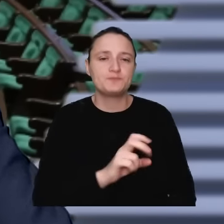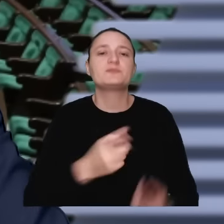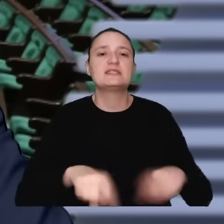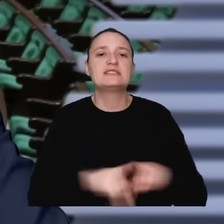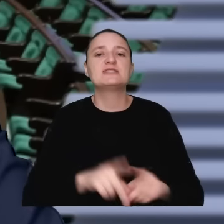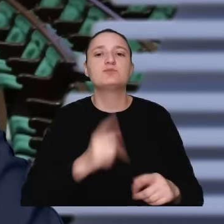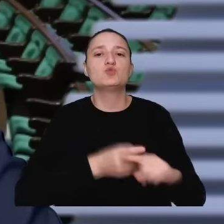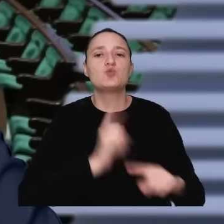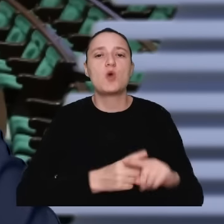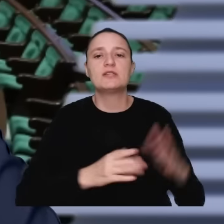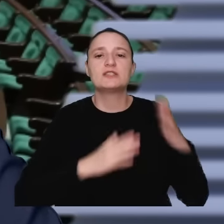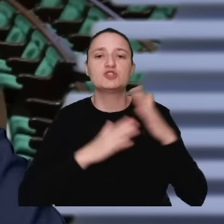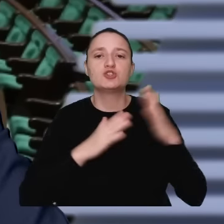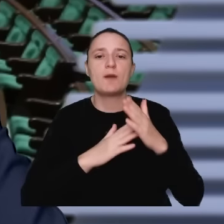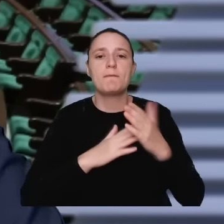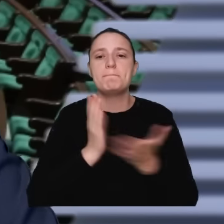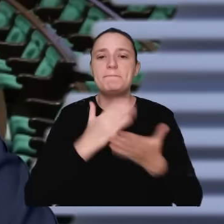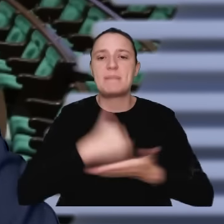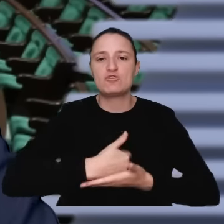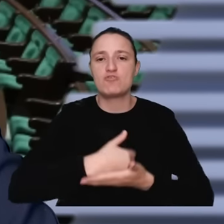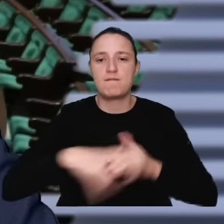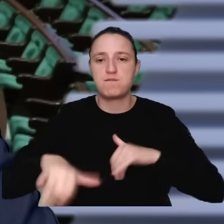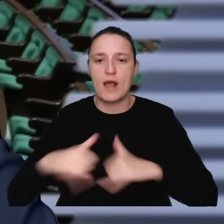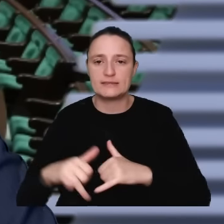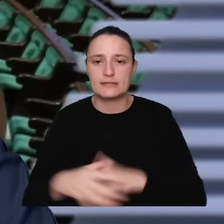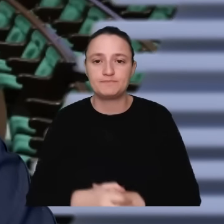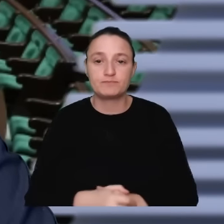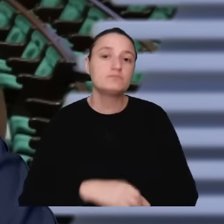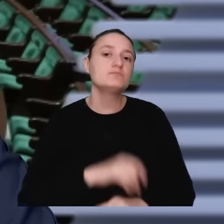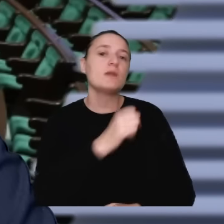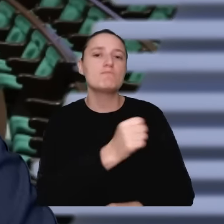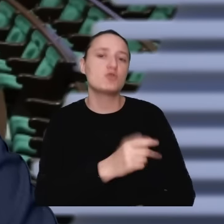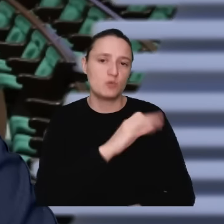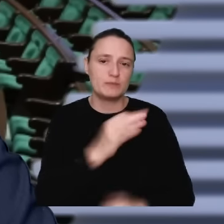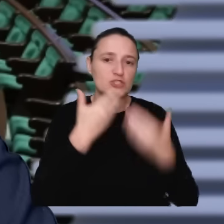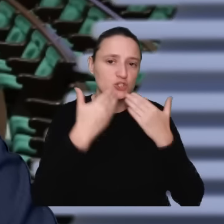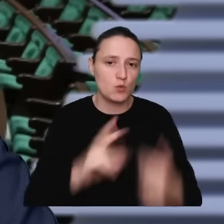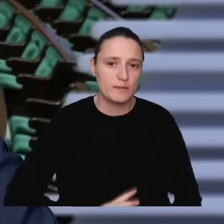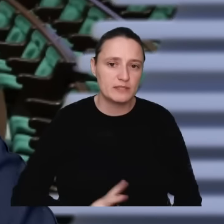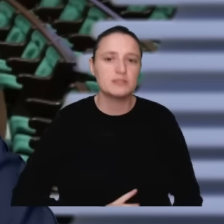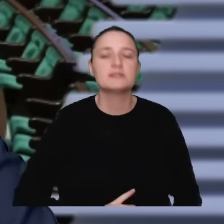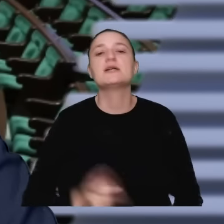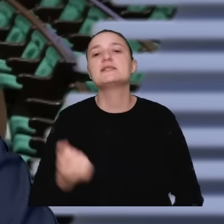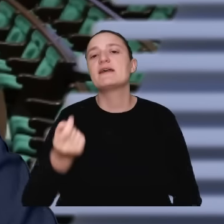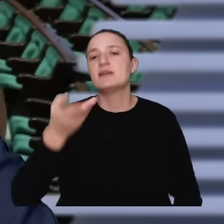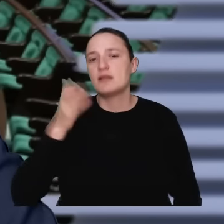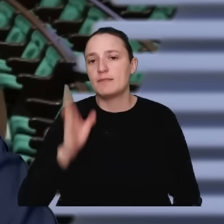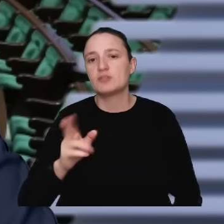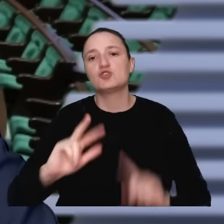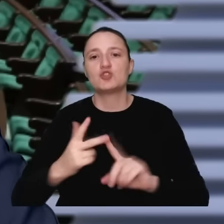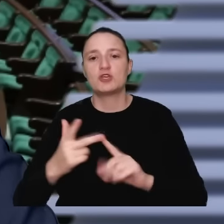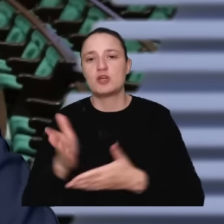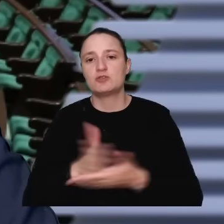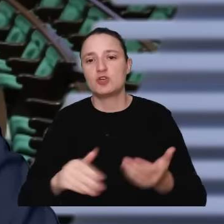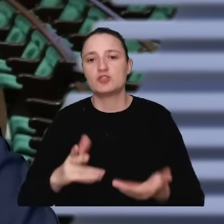rozliczeń rządów Donalda Tuska. Oczywiście pan poseł Prawa i Sprawiedliwości. Dziękuję panie ministrze. Dziękuję bardzo. Za chwilę trzecia część, czyli